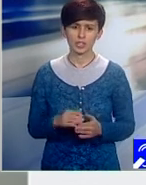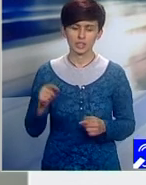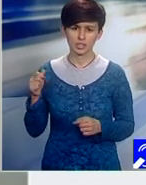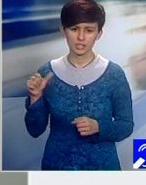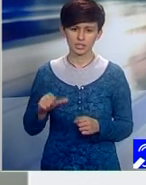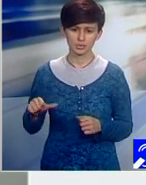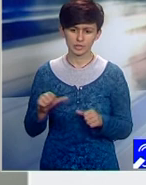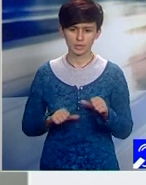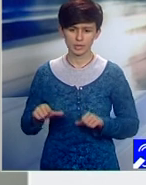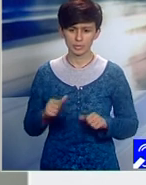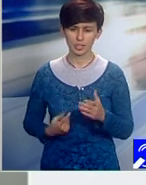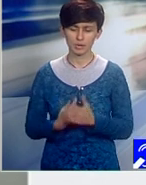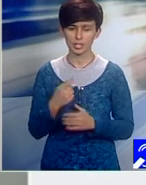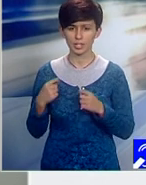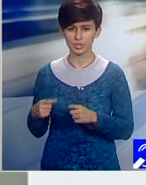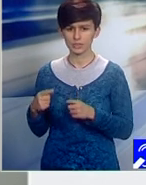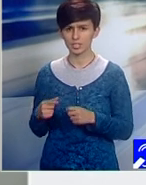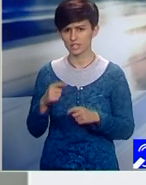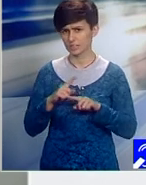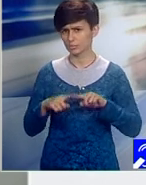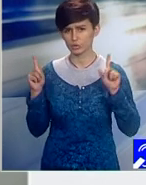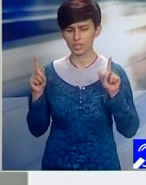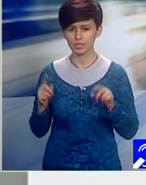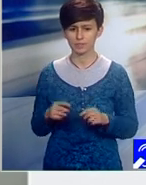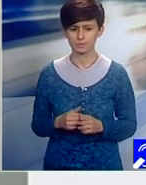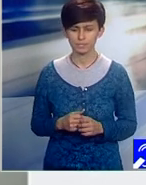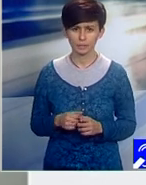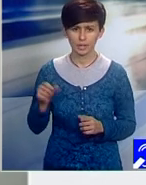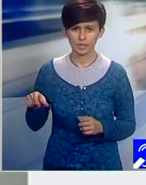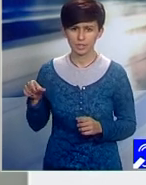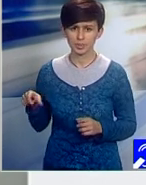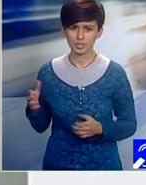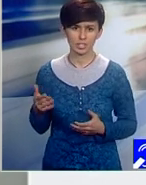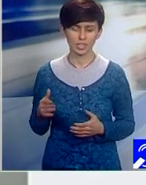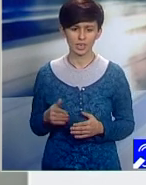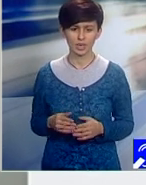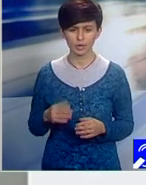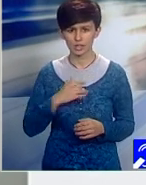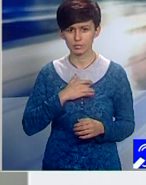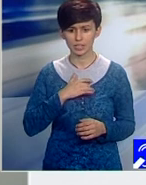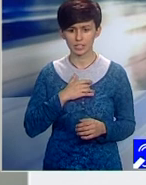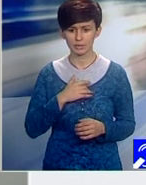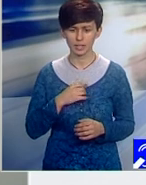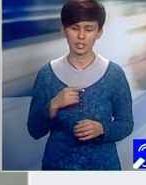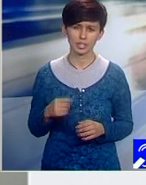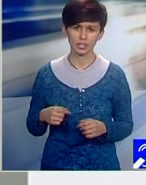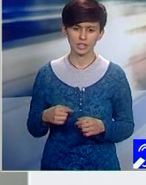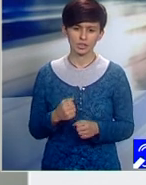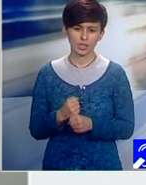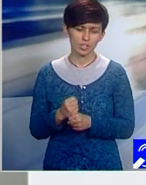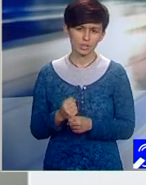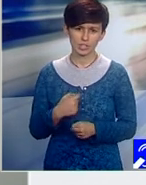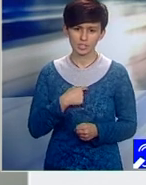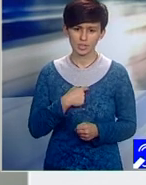legislația românească. Practic, proprietarii de atelaje cu tracțiune animală sunt nevoiți să încheie o poliță prin care pot acoperi